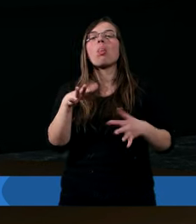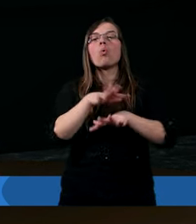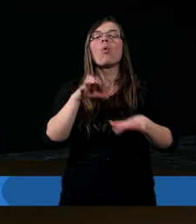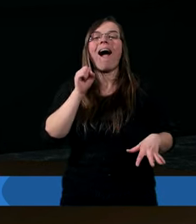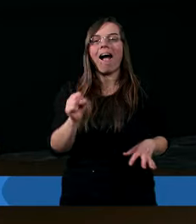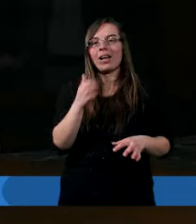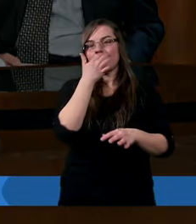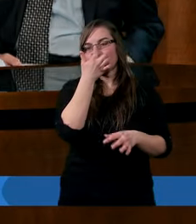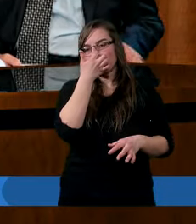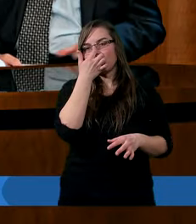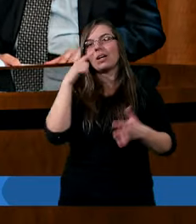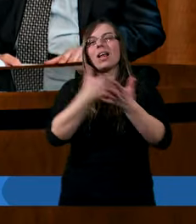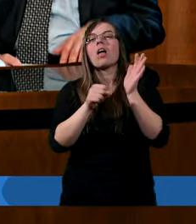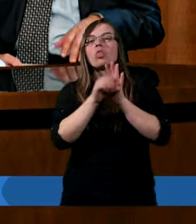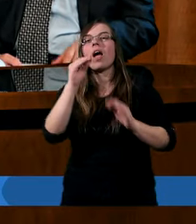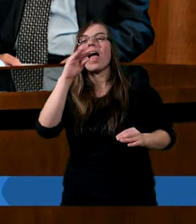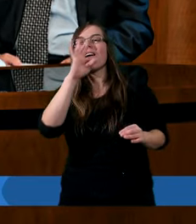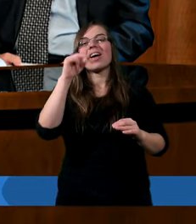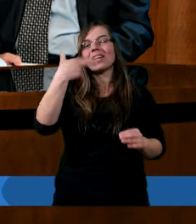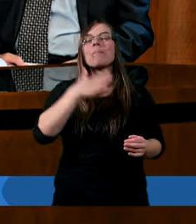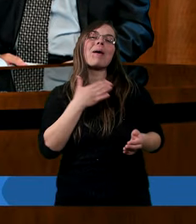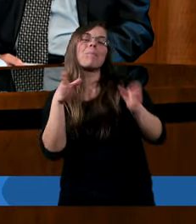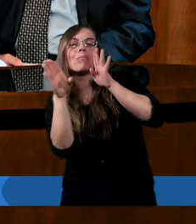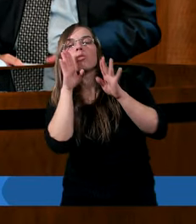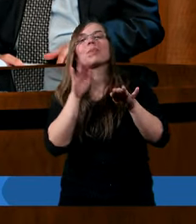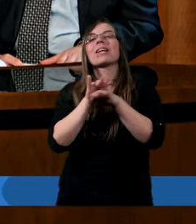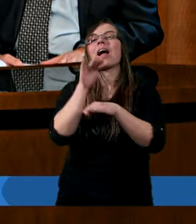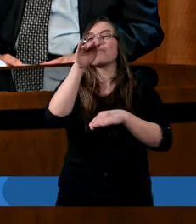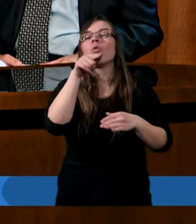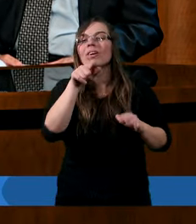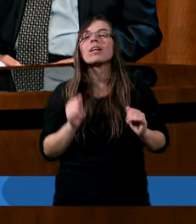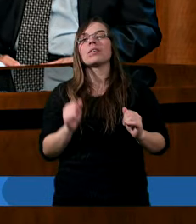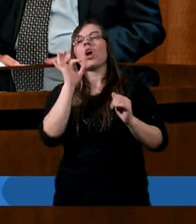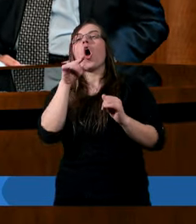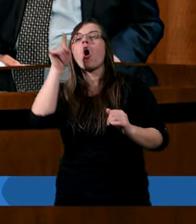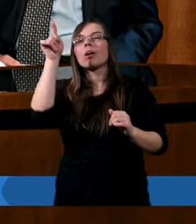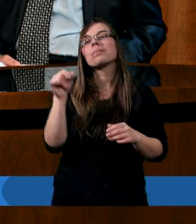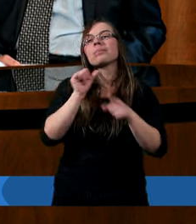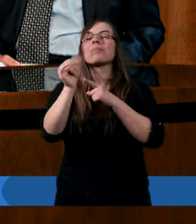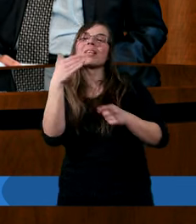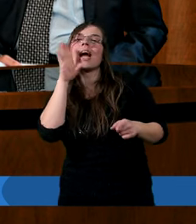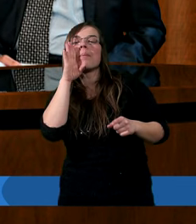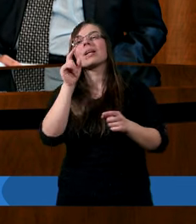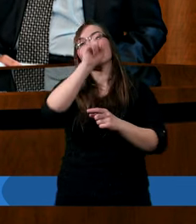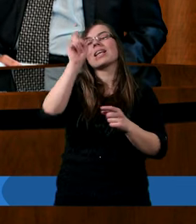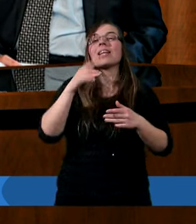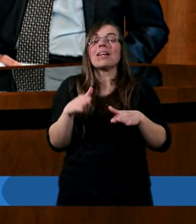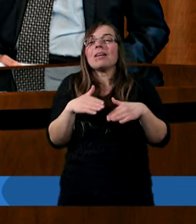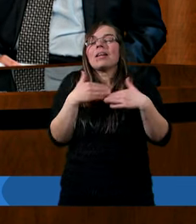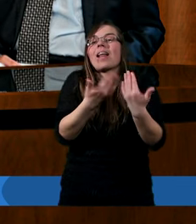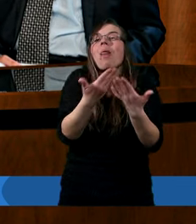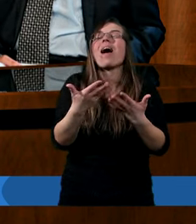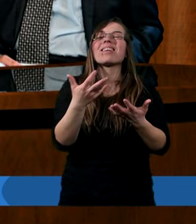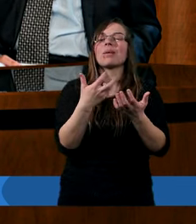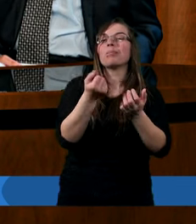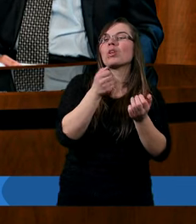W liście do Efezjan mamy bardzo podobne zapewnienie, że On jest jak gdyby zadatkiem naszego